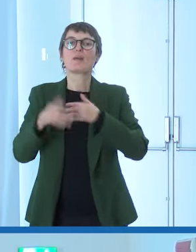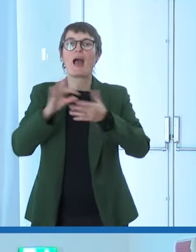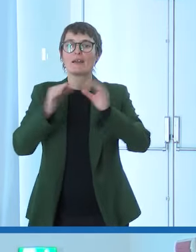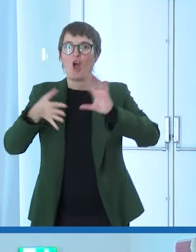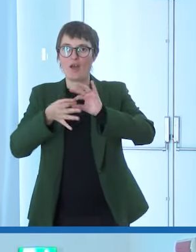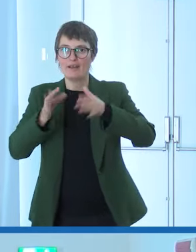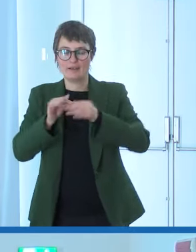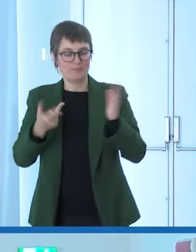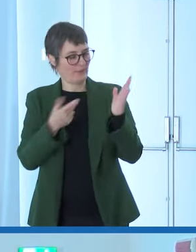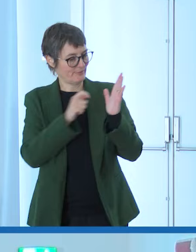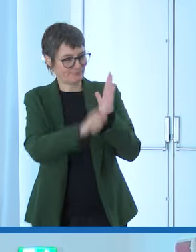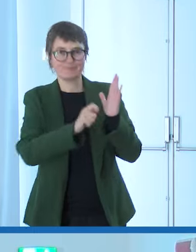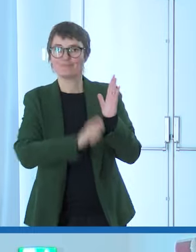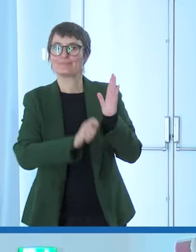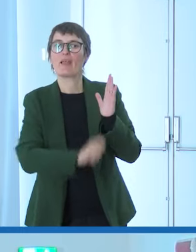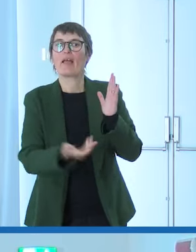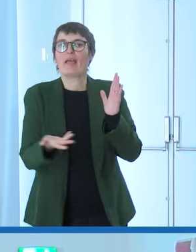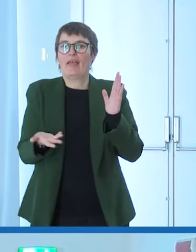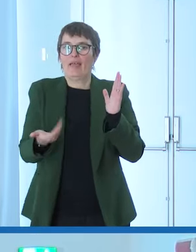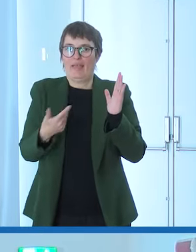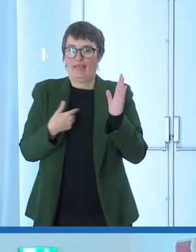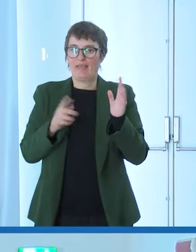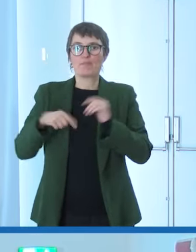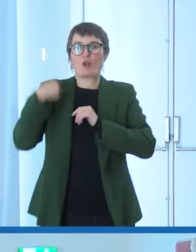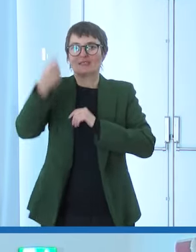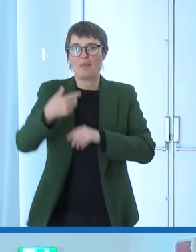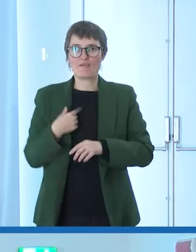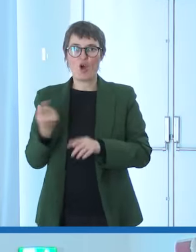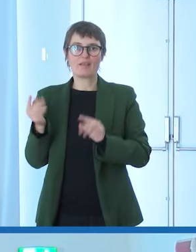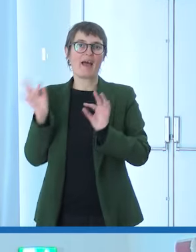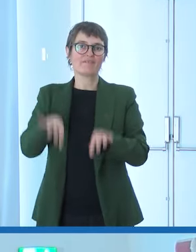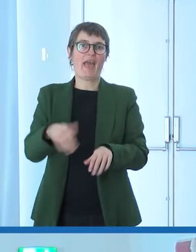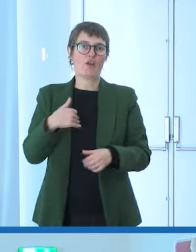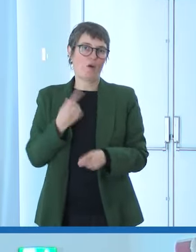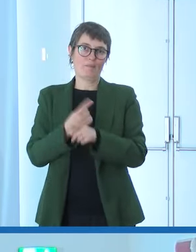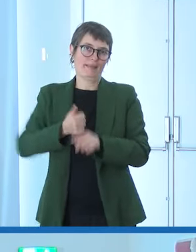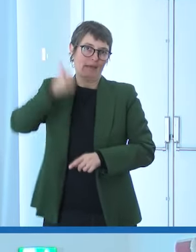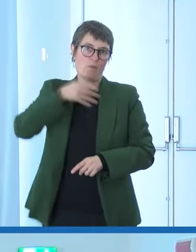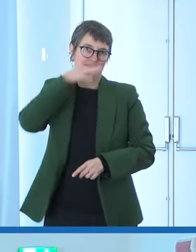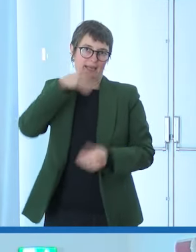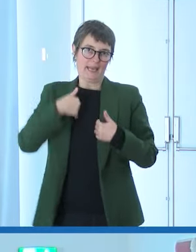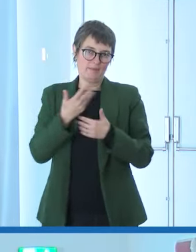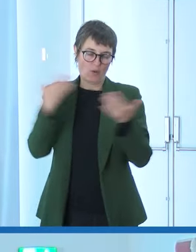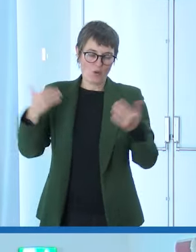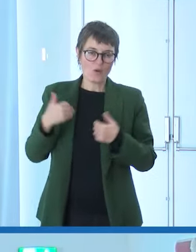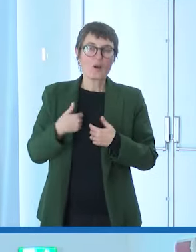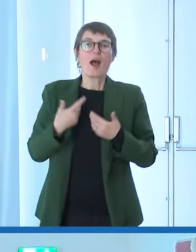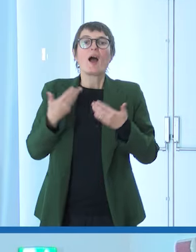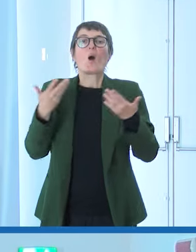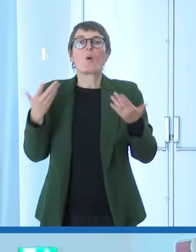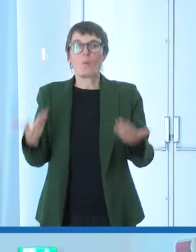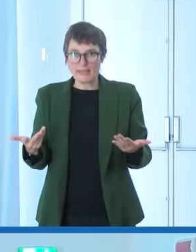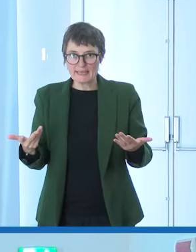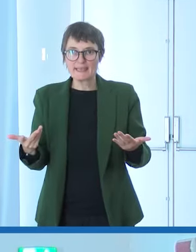volta vengo però devo parlare per primo in modo tale che inventiamo promesso quindi per ovviare a tutto ciò